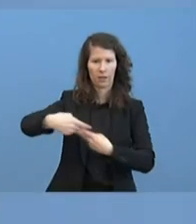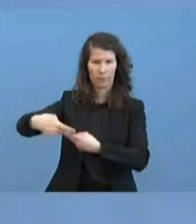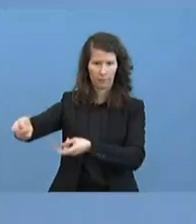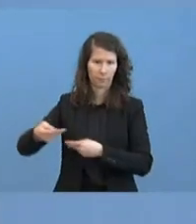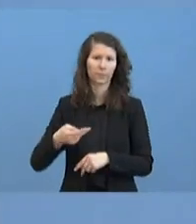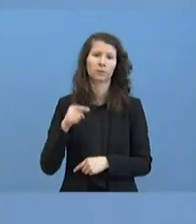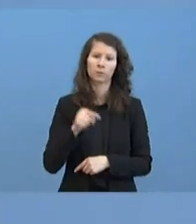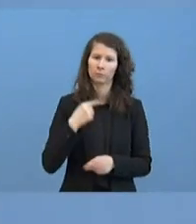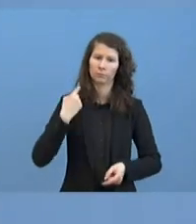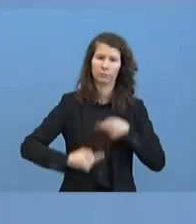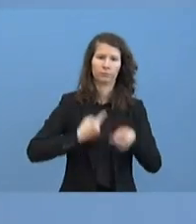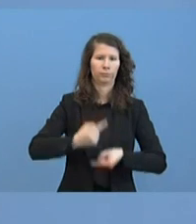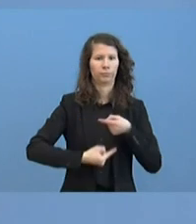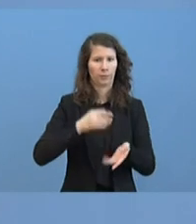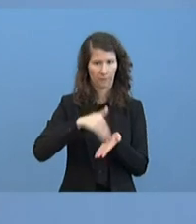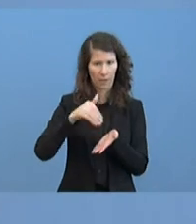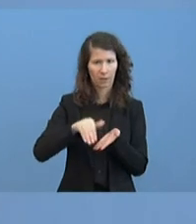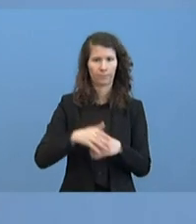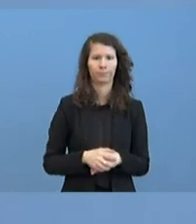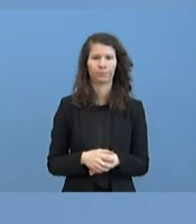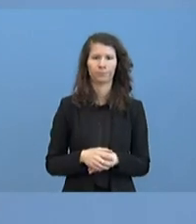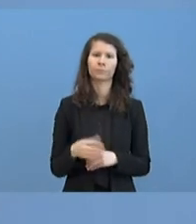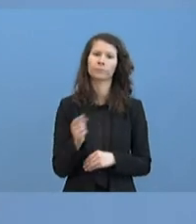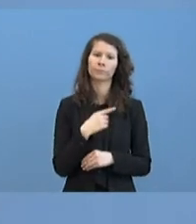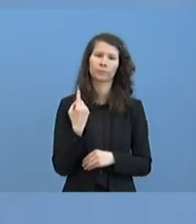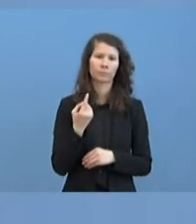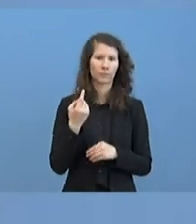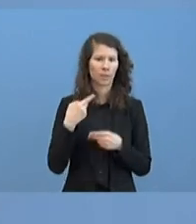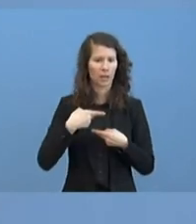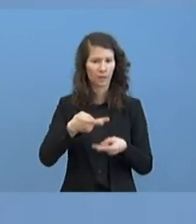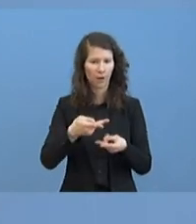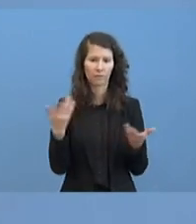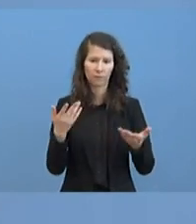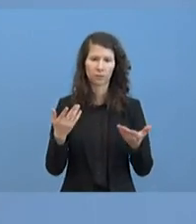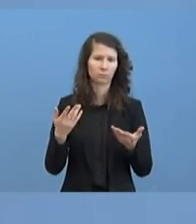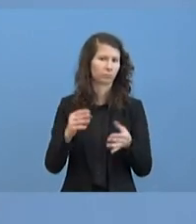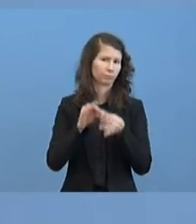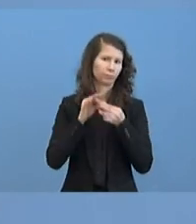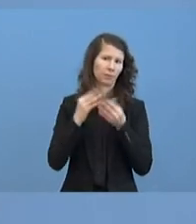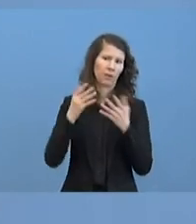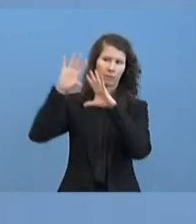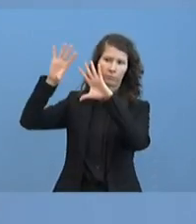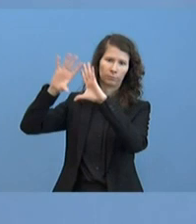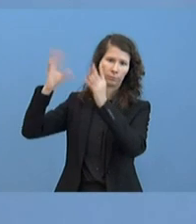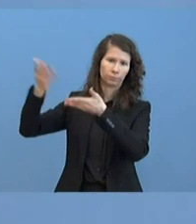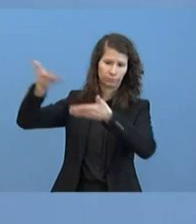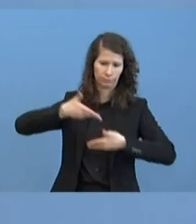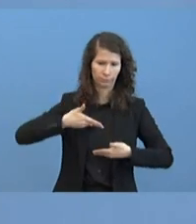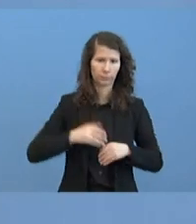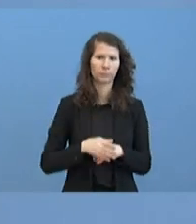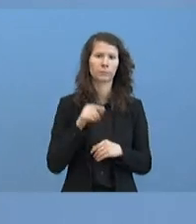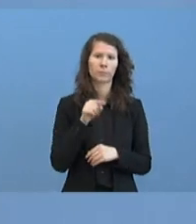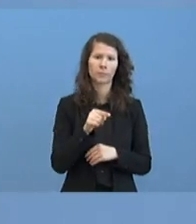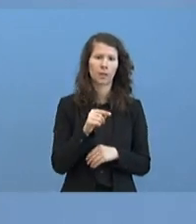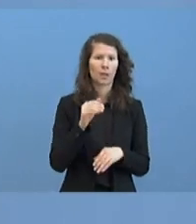und wir liefern halt eben, was wir bekommen an die Länder beziehungsweise die kassenärztlichen